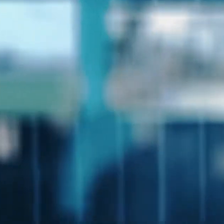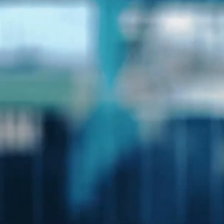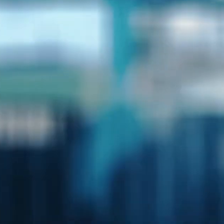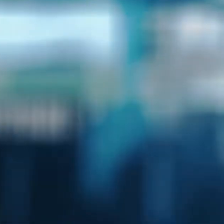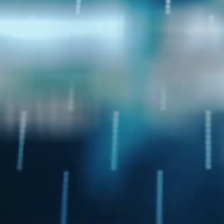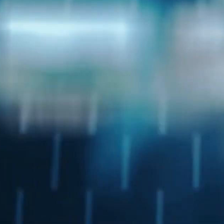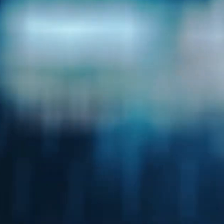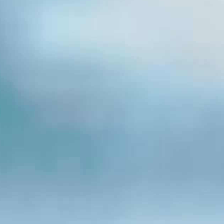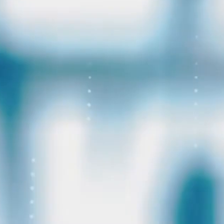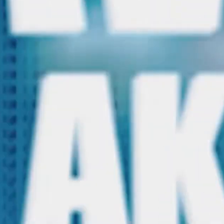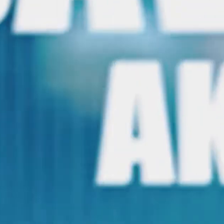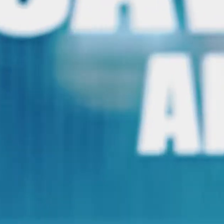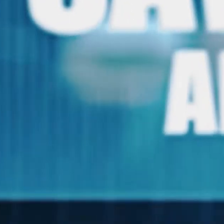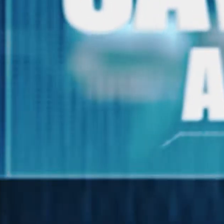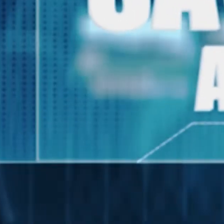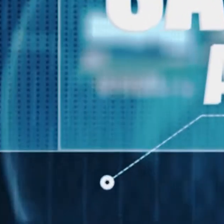Muzika